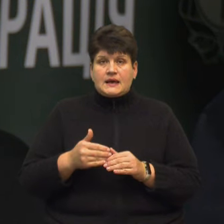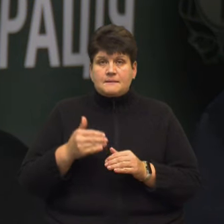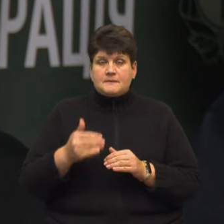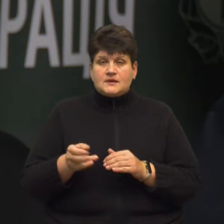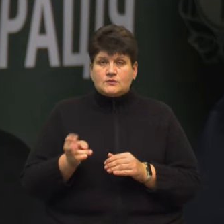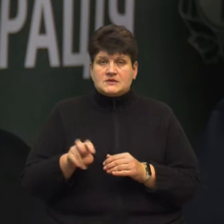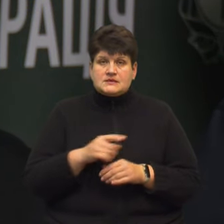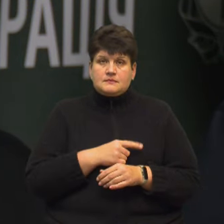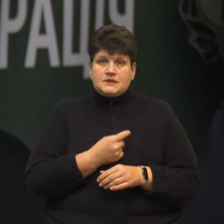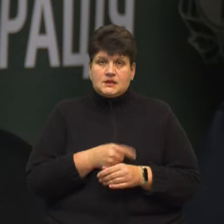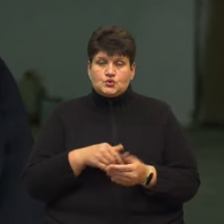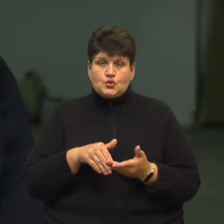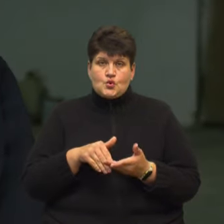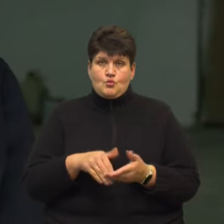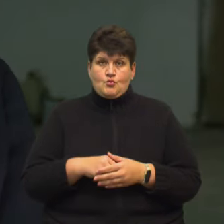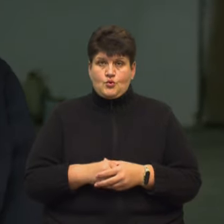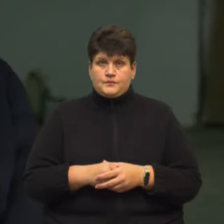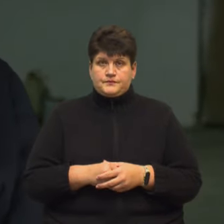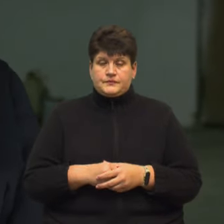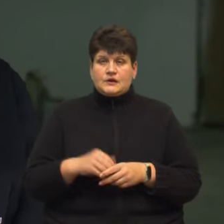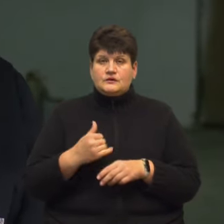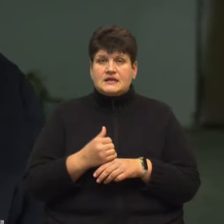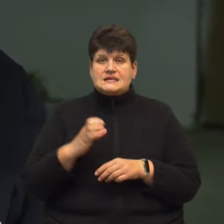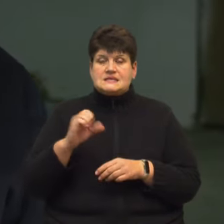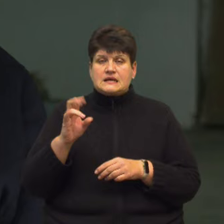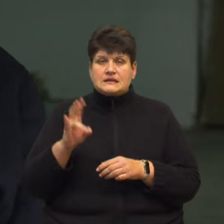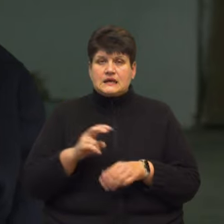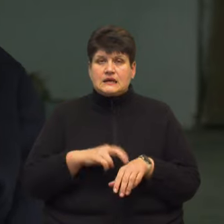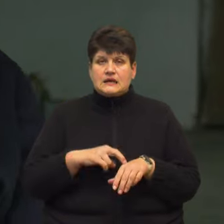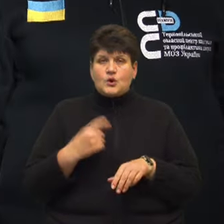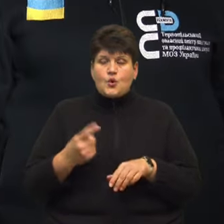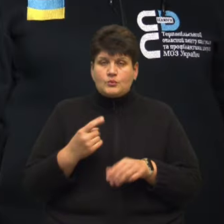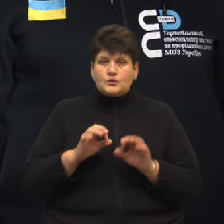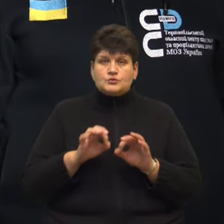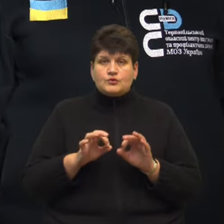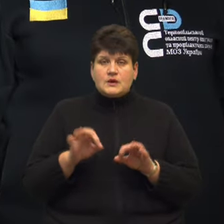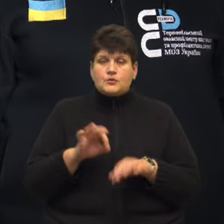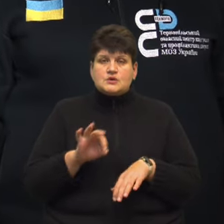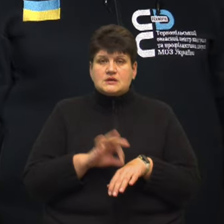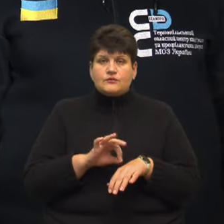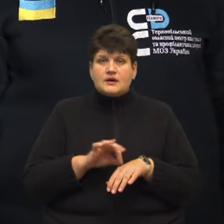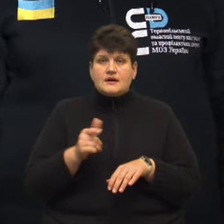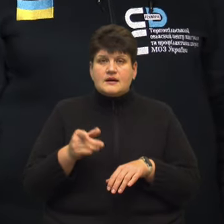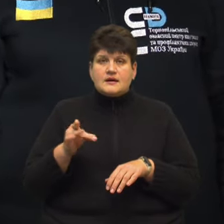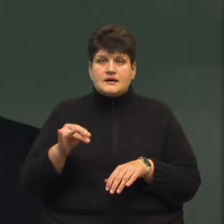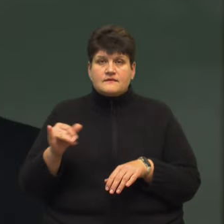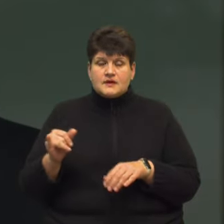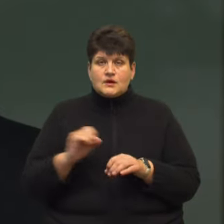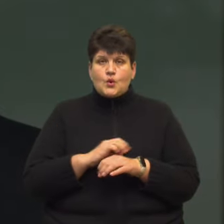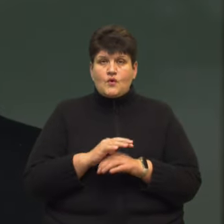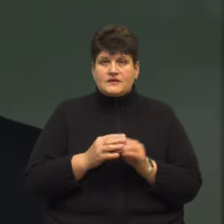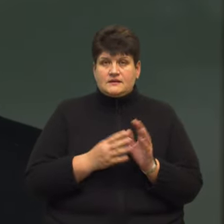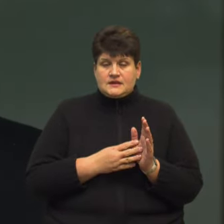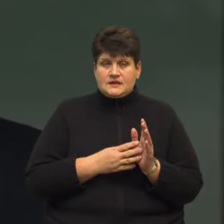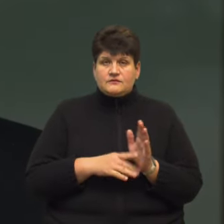за медичною допомогою. Головна санітарна лікарка області Оксана Чайчук розповіла про захворюваність ГРВОІ та COVID-19. Від